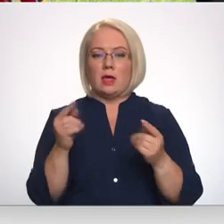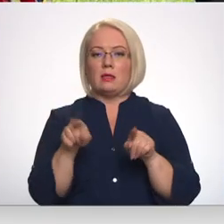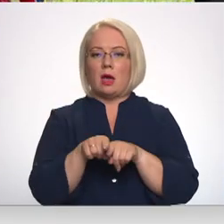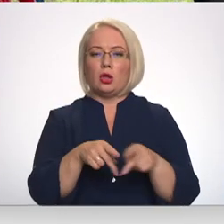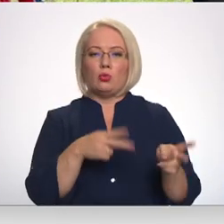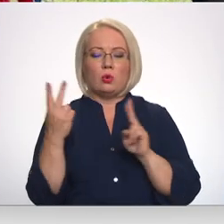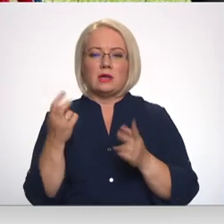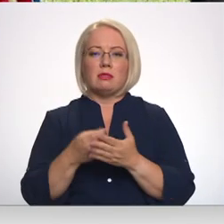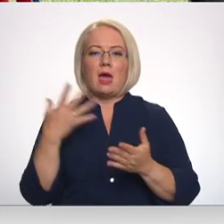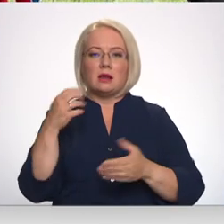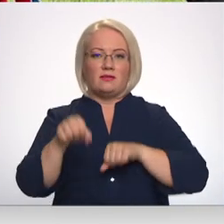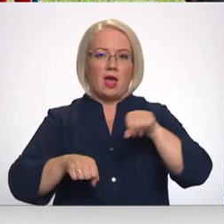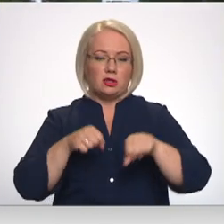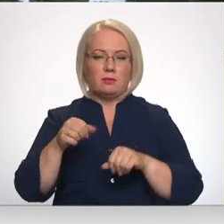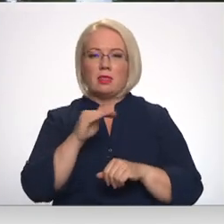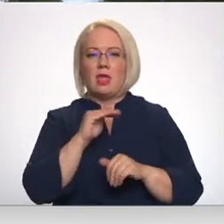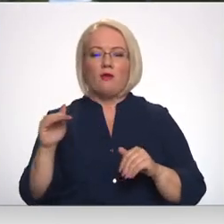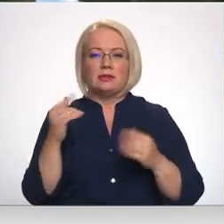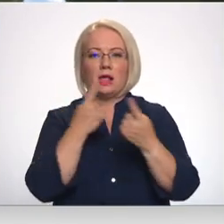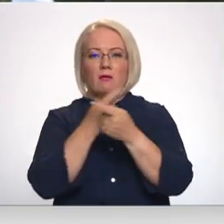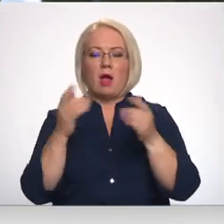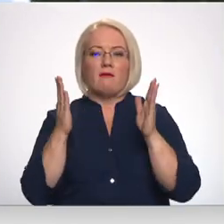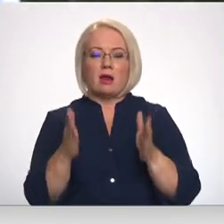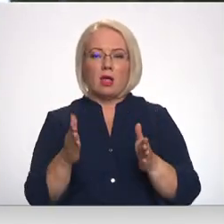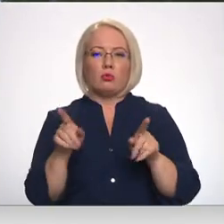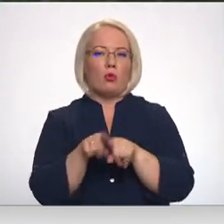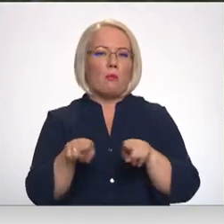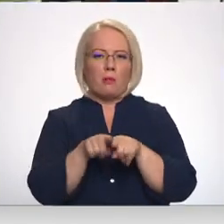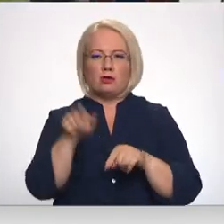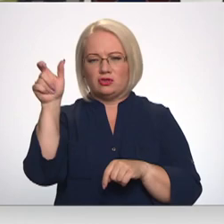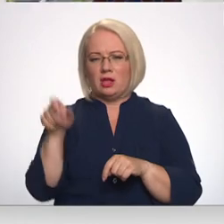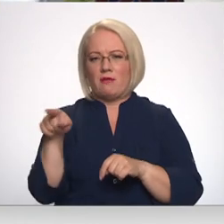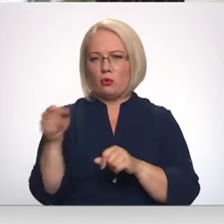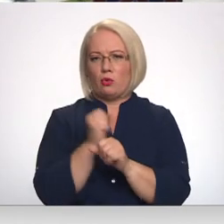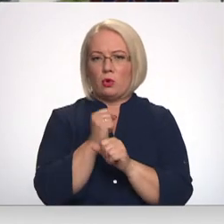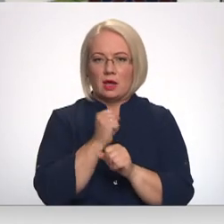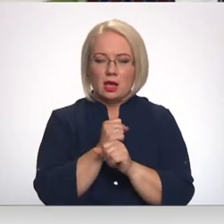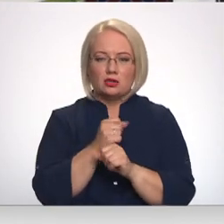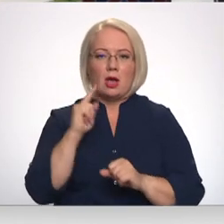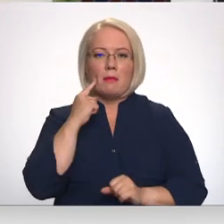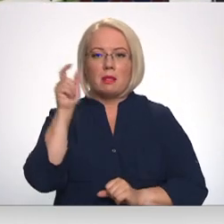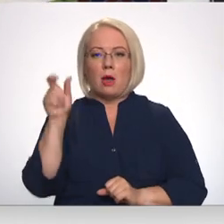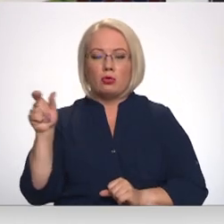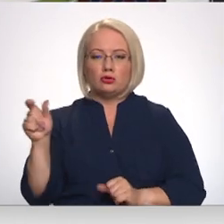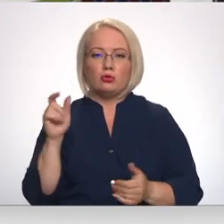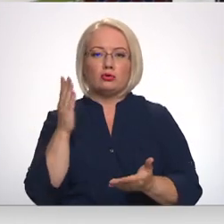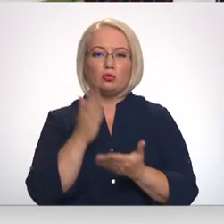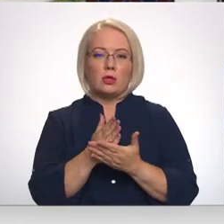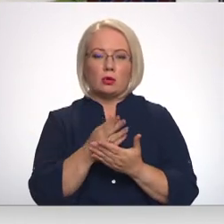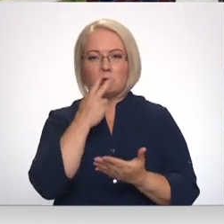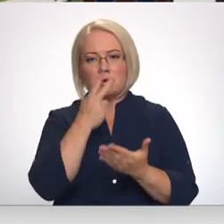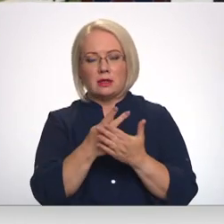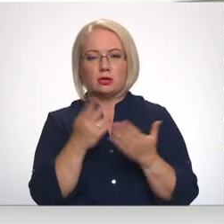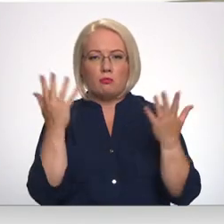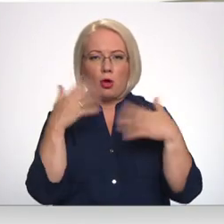velosipēts, kas pēc neoficiālas informācijas varētu būt to pašu cilvēku nodarījums. Savukārt madonieši uznotikušo skatās politiskā